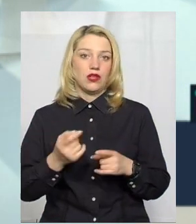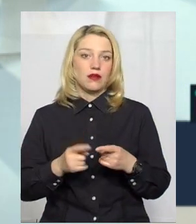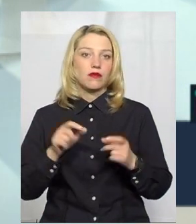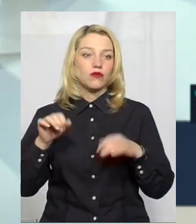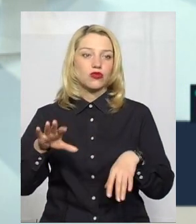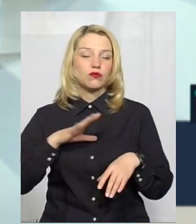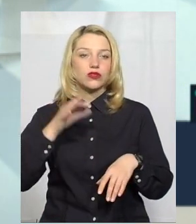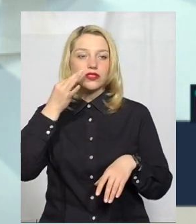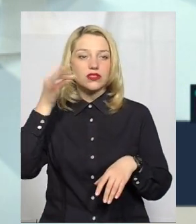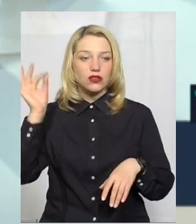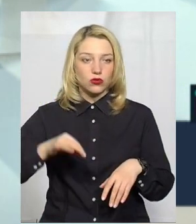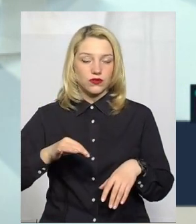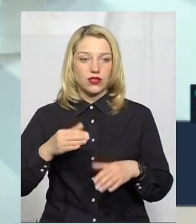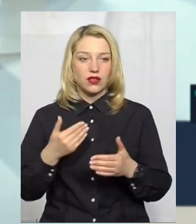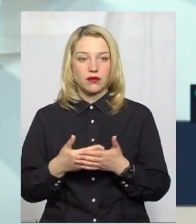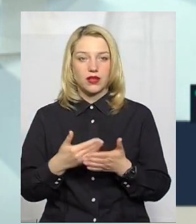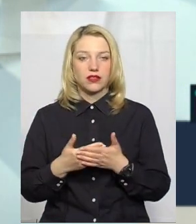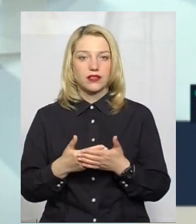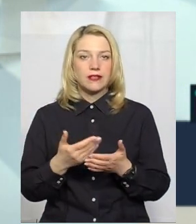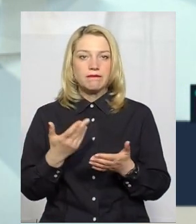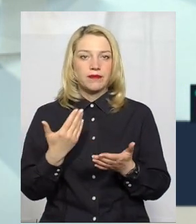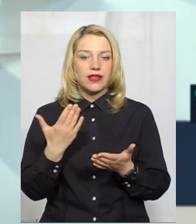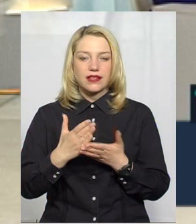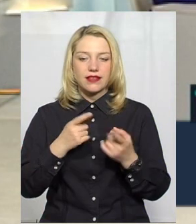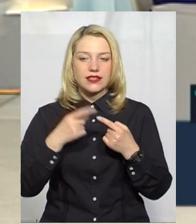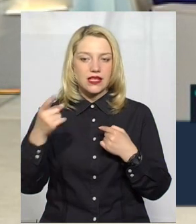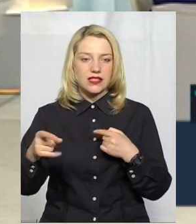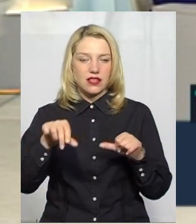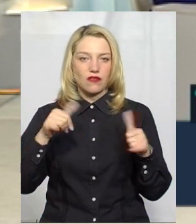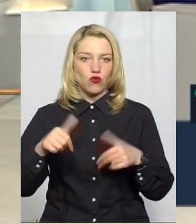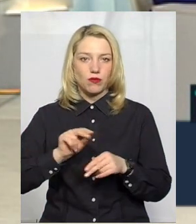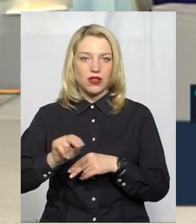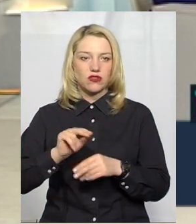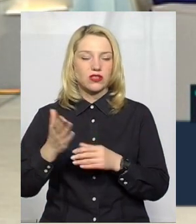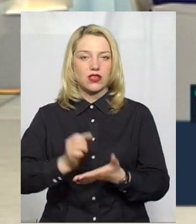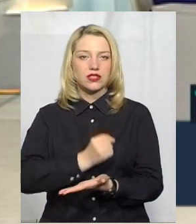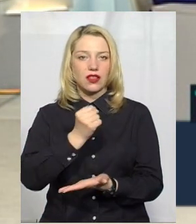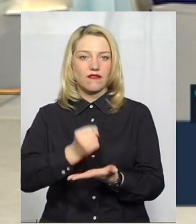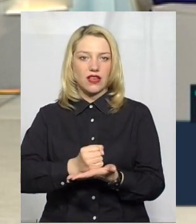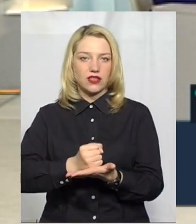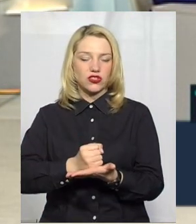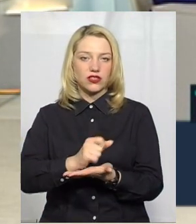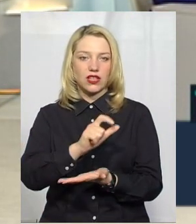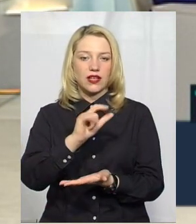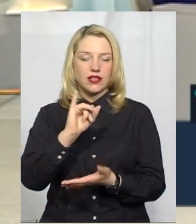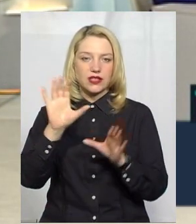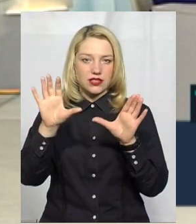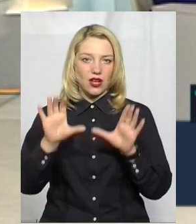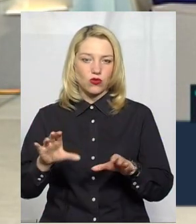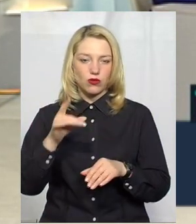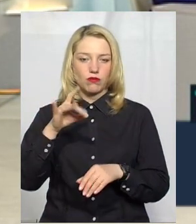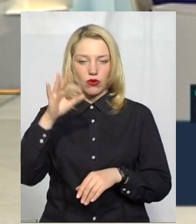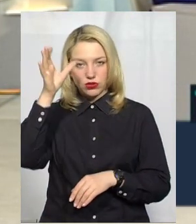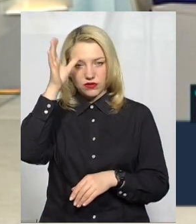бути і надалі використаний. Наприклад, є ж дистанційна форма навчання, яка затверджена і законом про